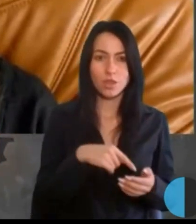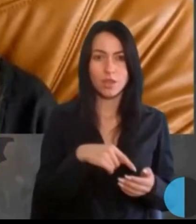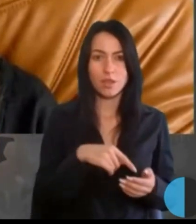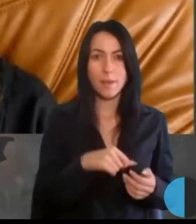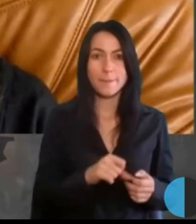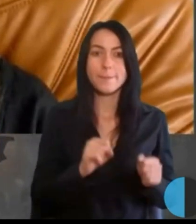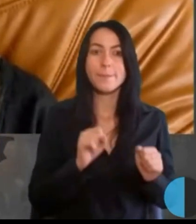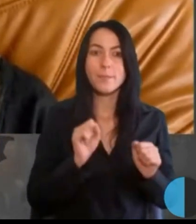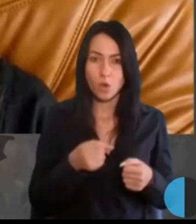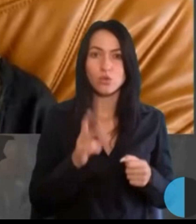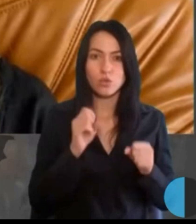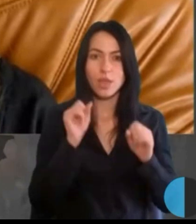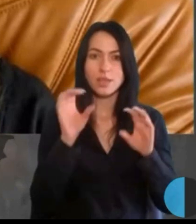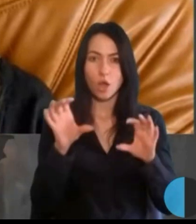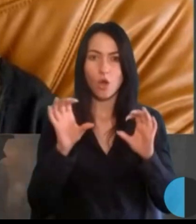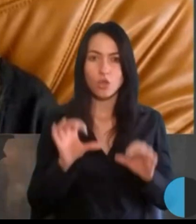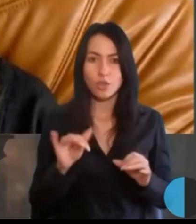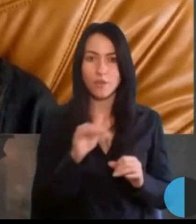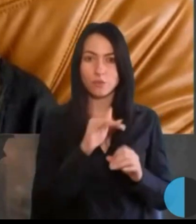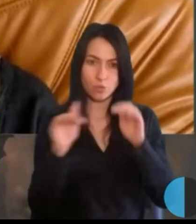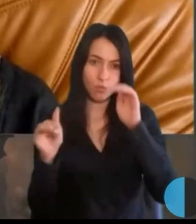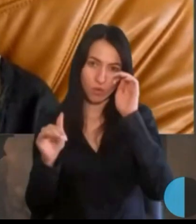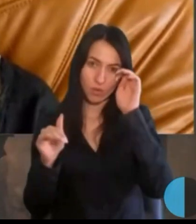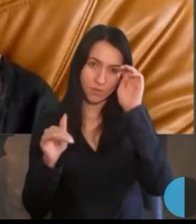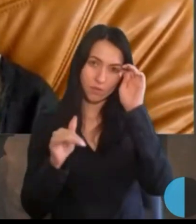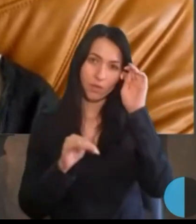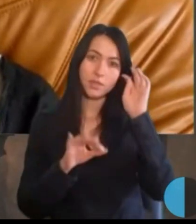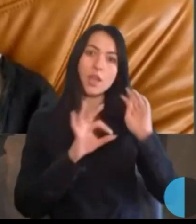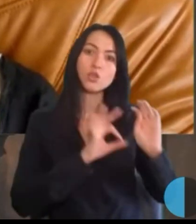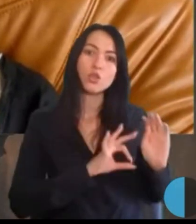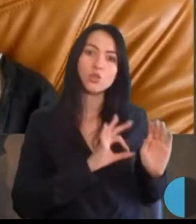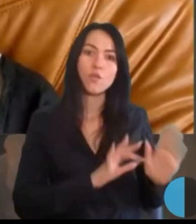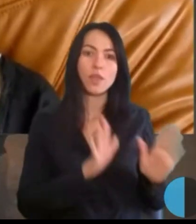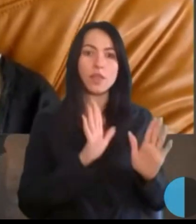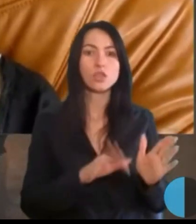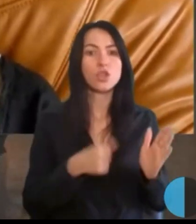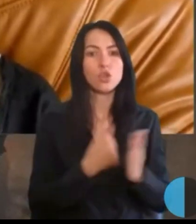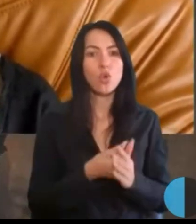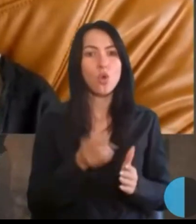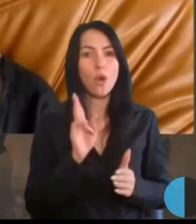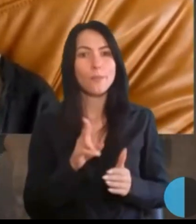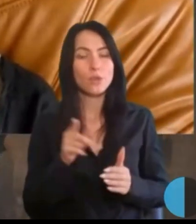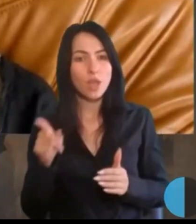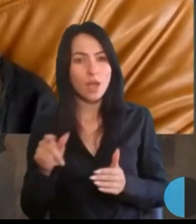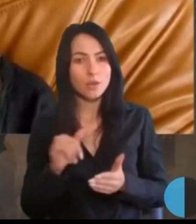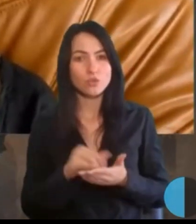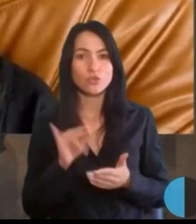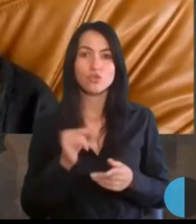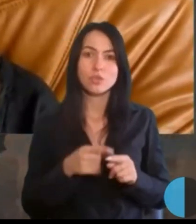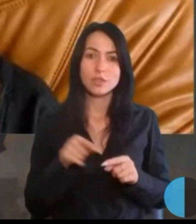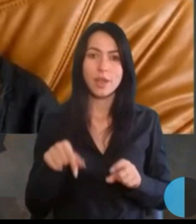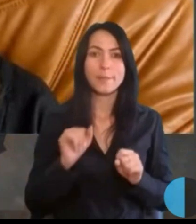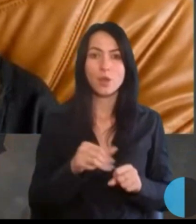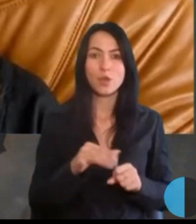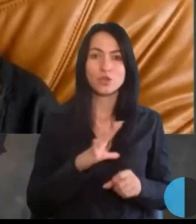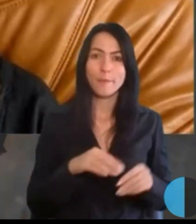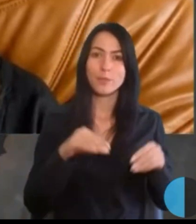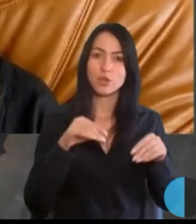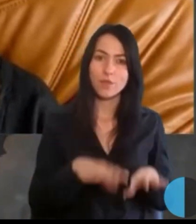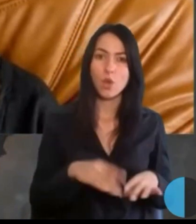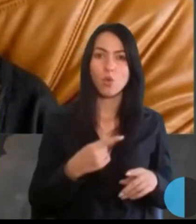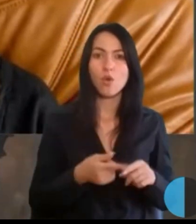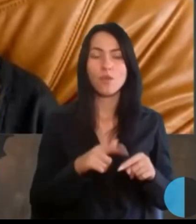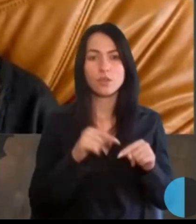на законодавчому рівні застосовуватися лише до комунальних установ? Чи це може бути врегульовано так, щоб і